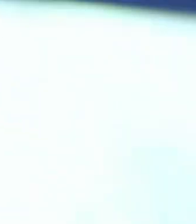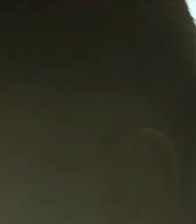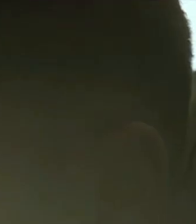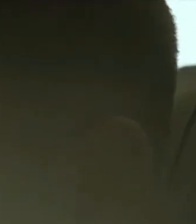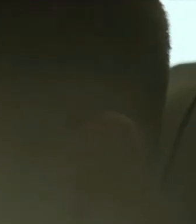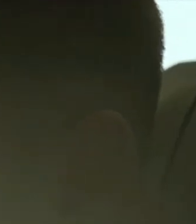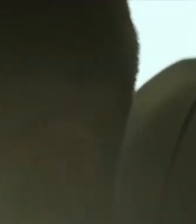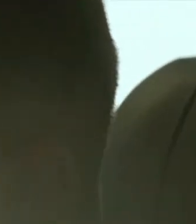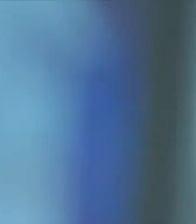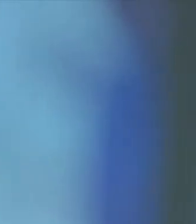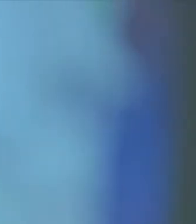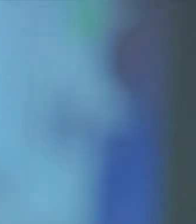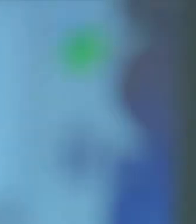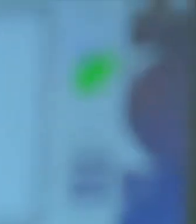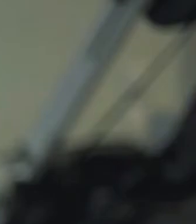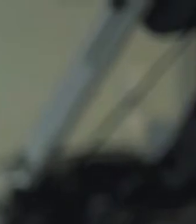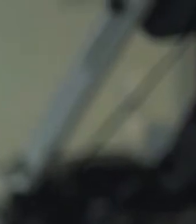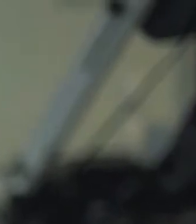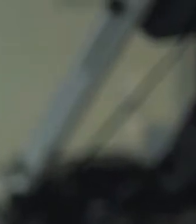Ωραία Χριστίνα